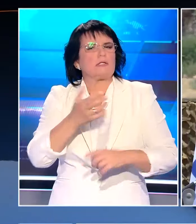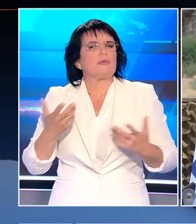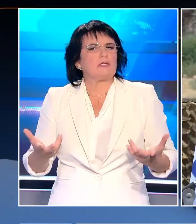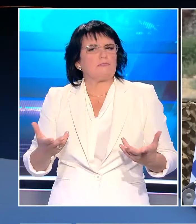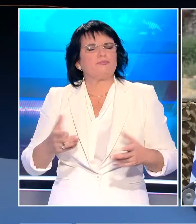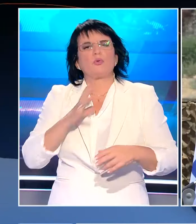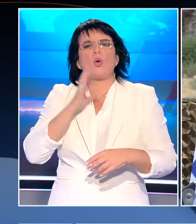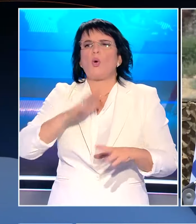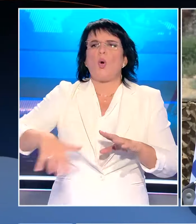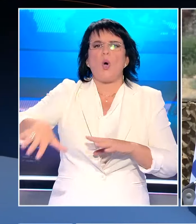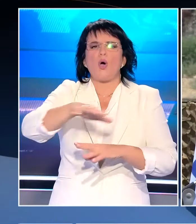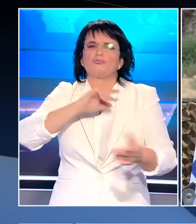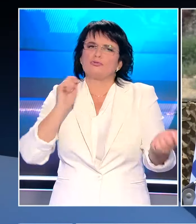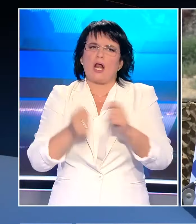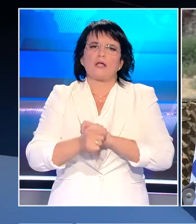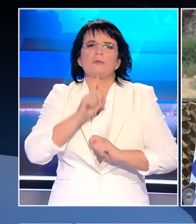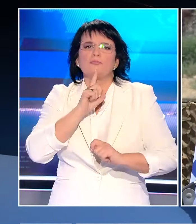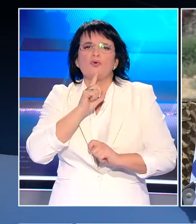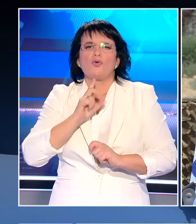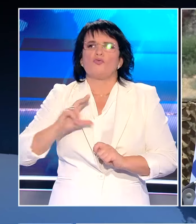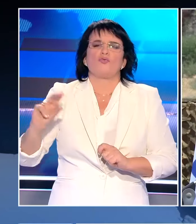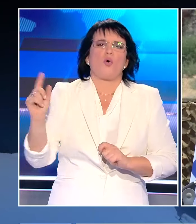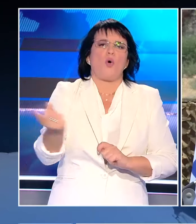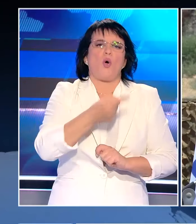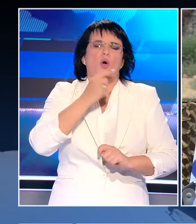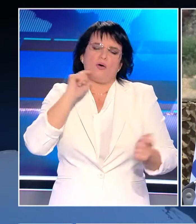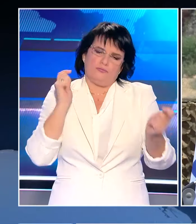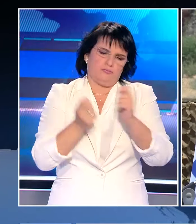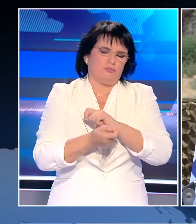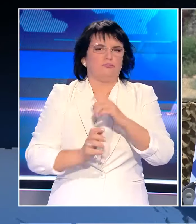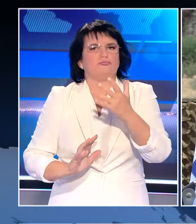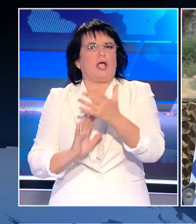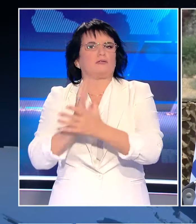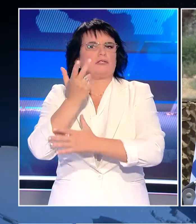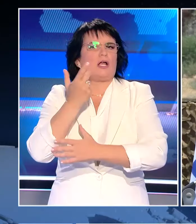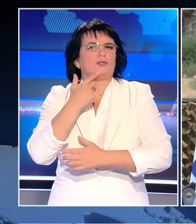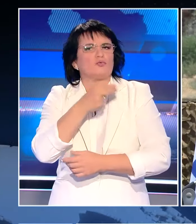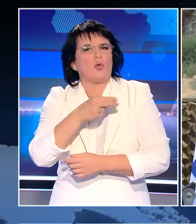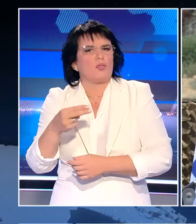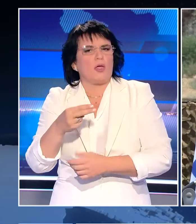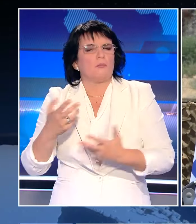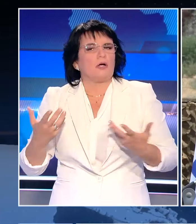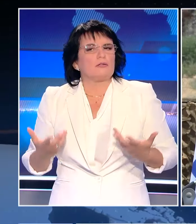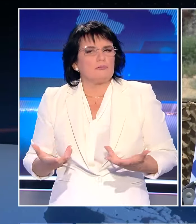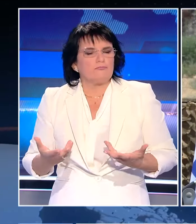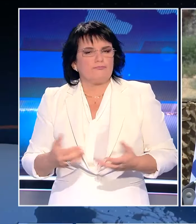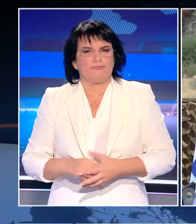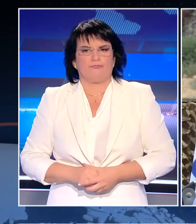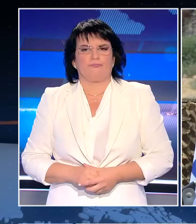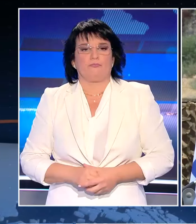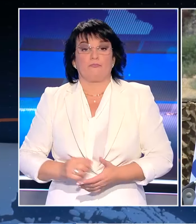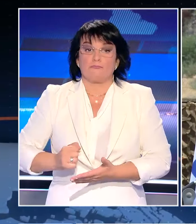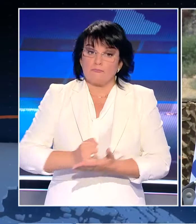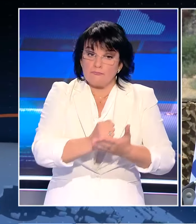αλλάζει, πρέπει να αλλάξουμε και εμείς. Πρέπει να εξελιχθούμε για να μπορήσουμε να